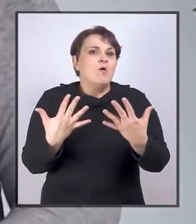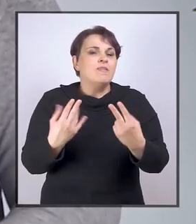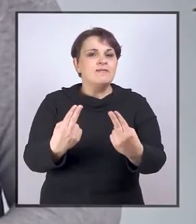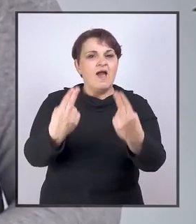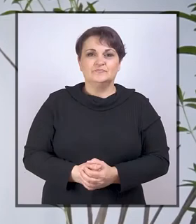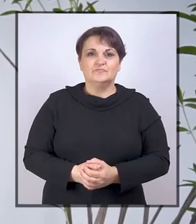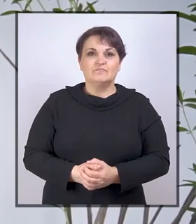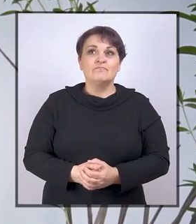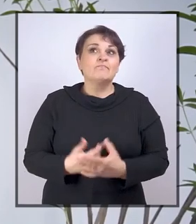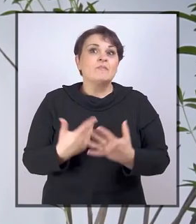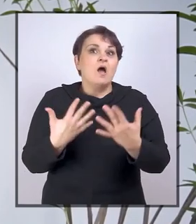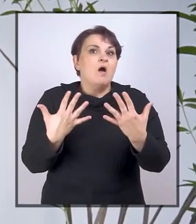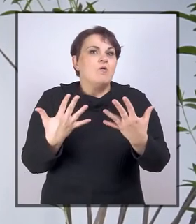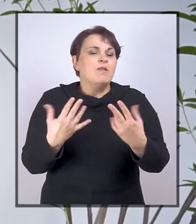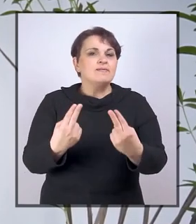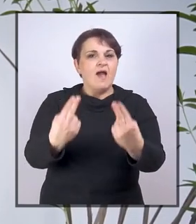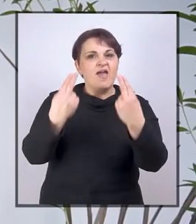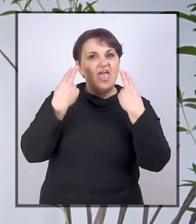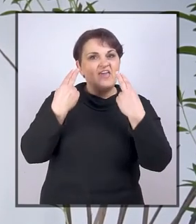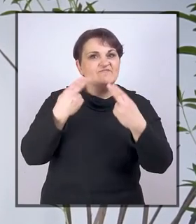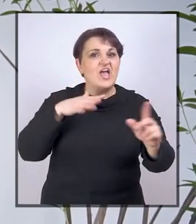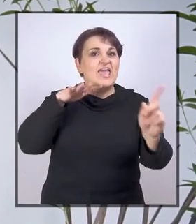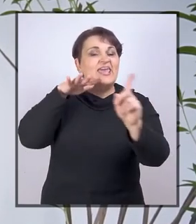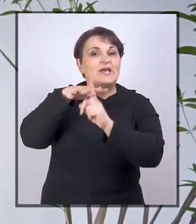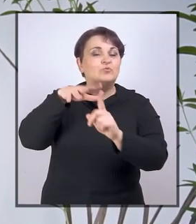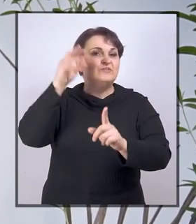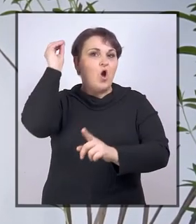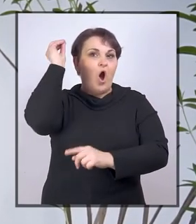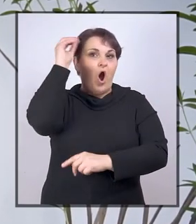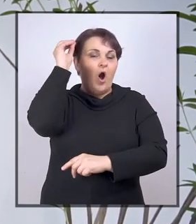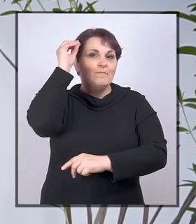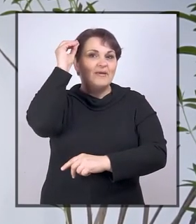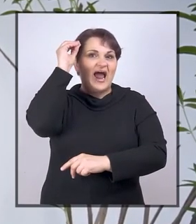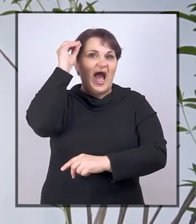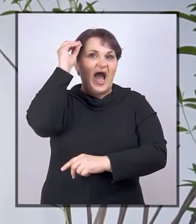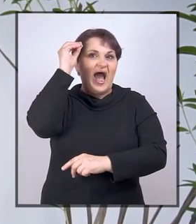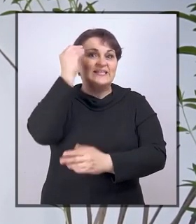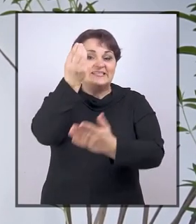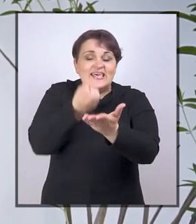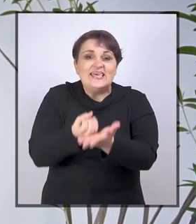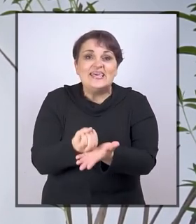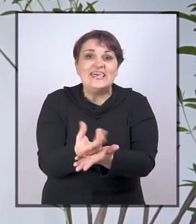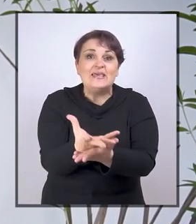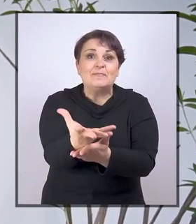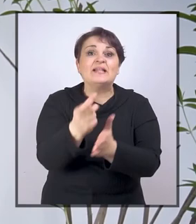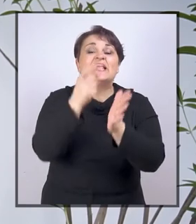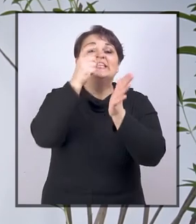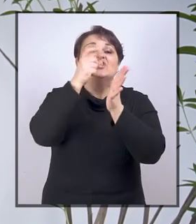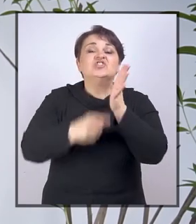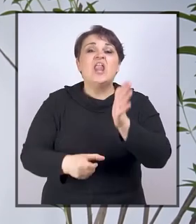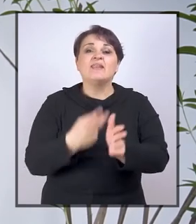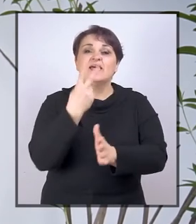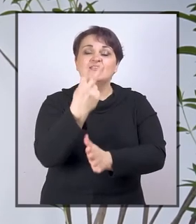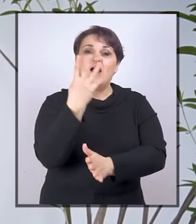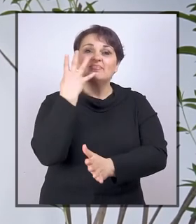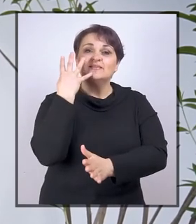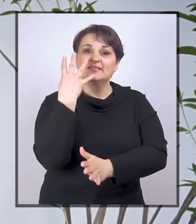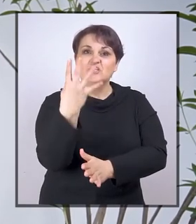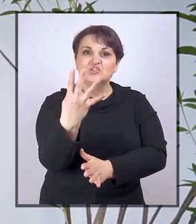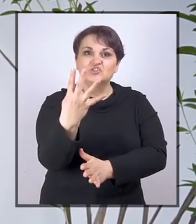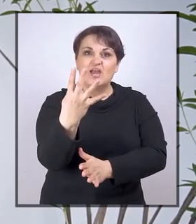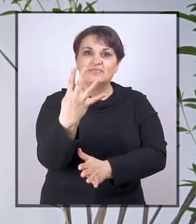Kolika je važnost inkluzivnog obrazovanja i implementacije člana 24